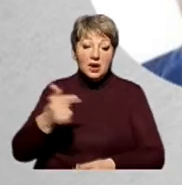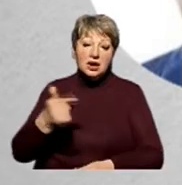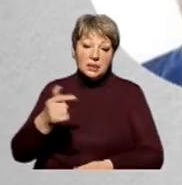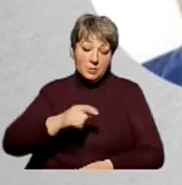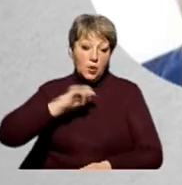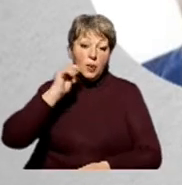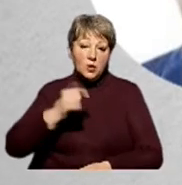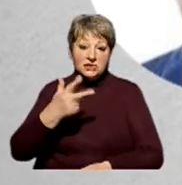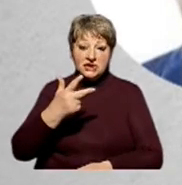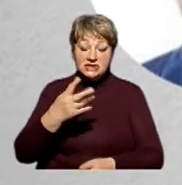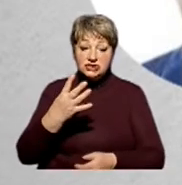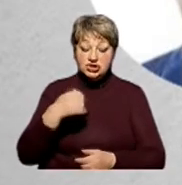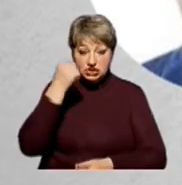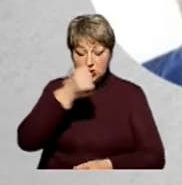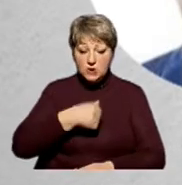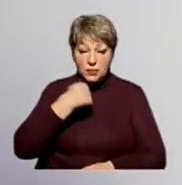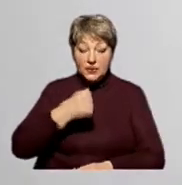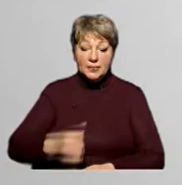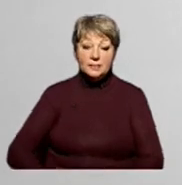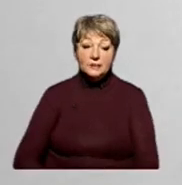Громадянин України – 34 роки.